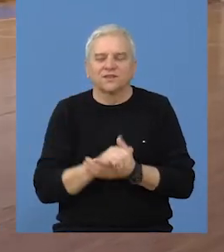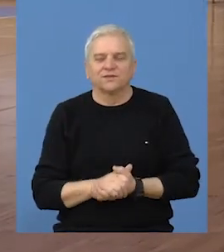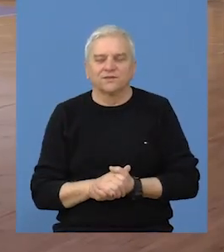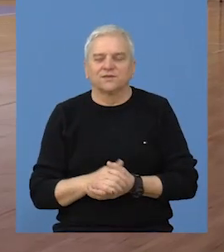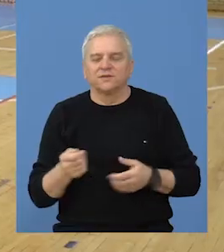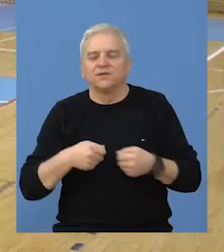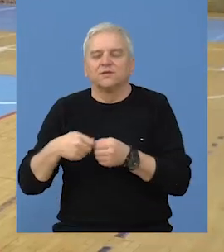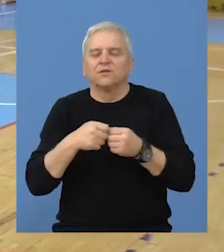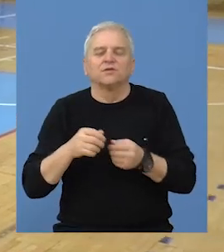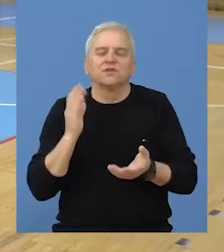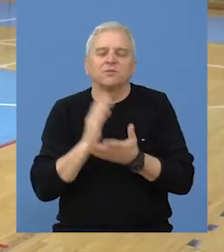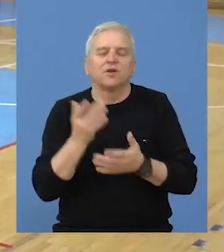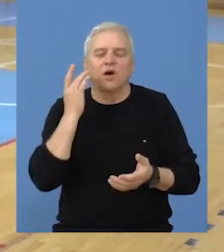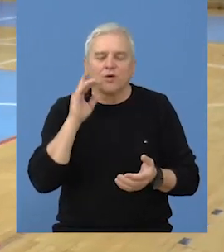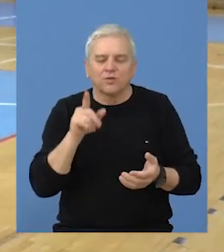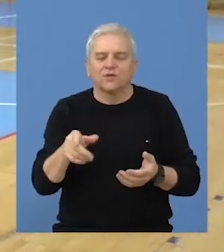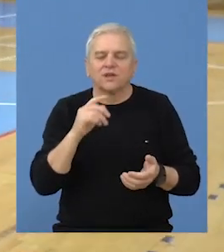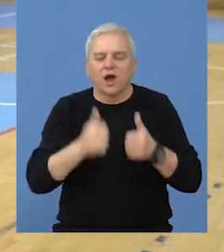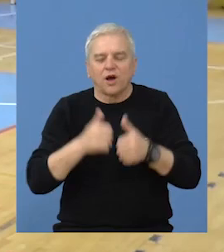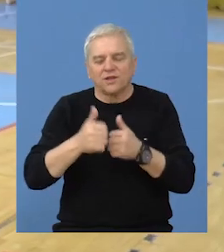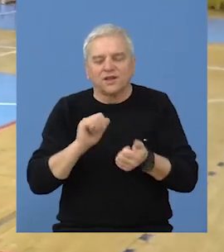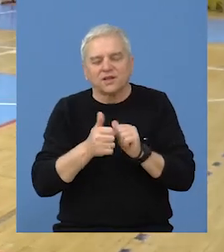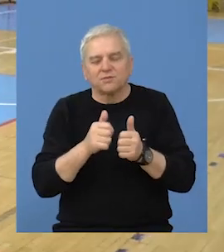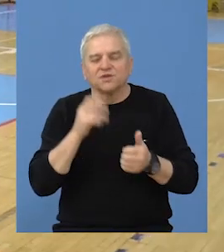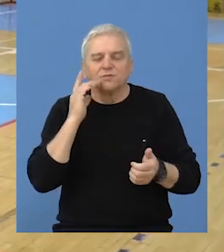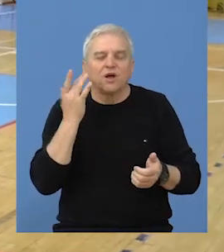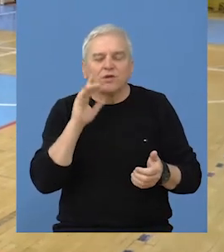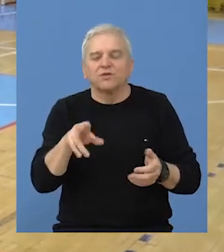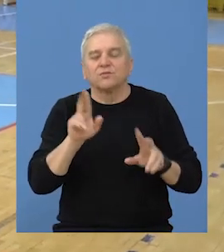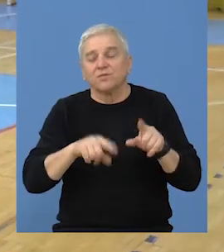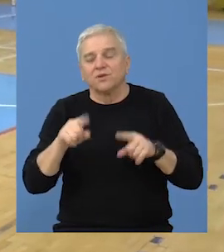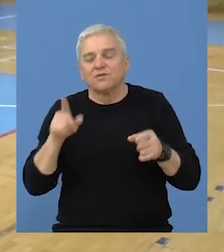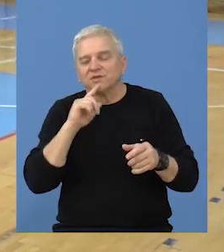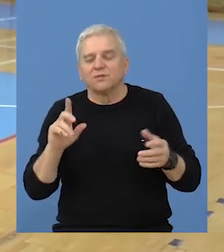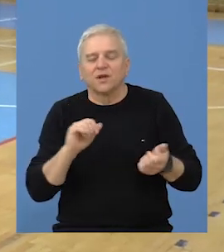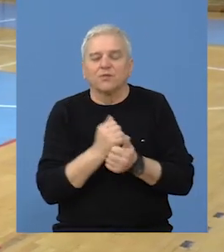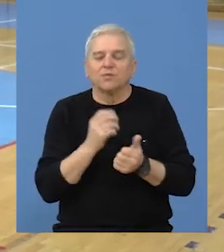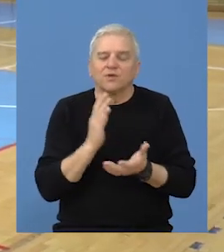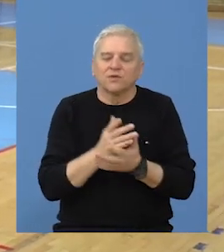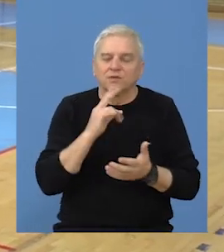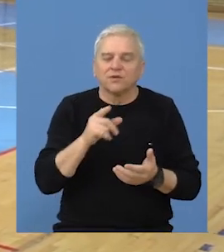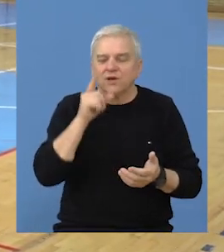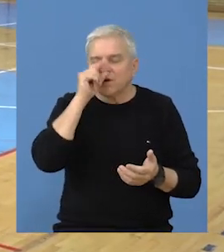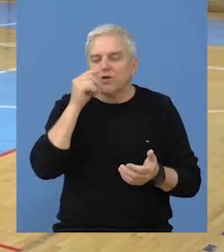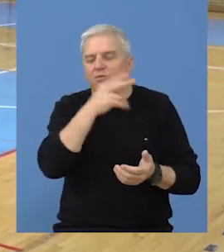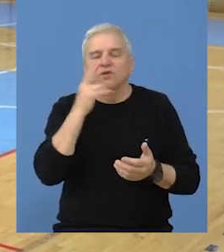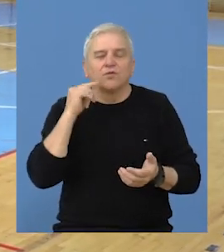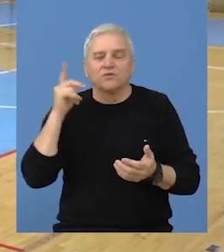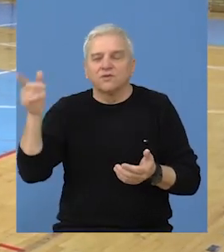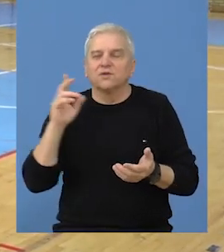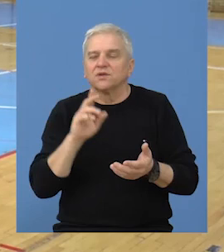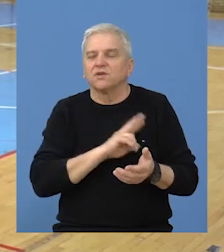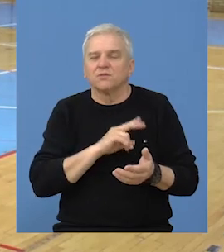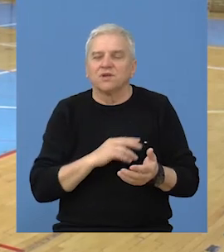novoseđani. Organizacija bila vrlo dobra, konkurencija dobra, mada malo je veća konkurencija bila u Oštinskom